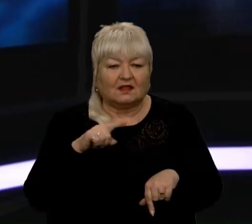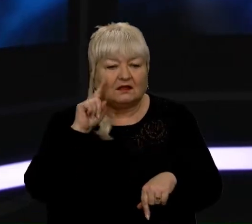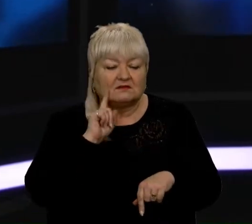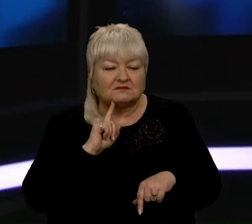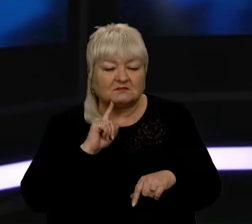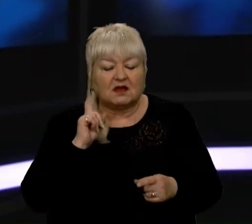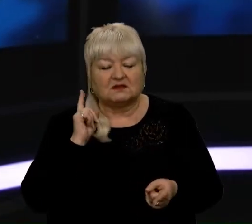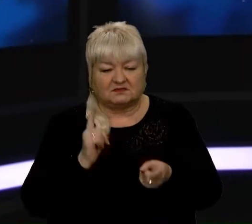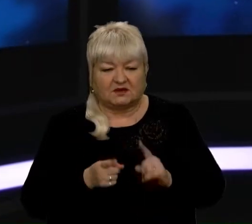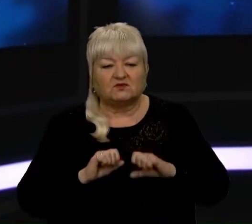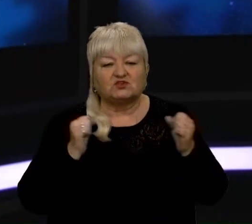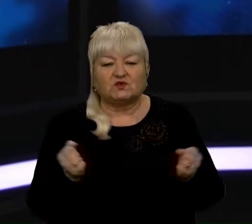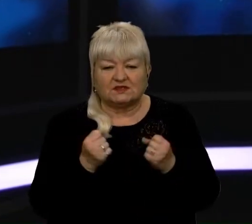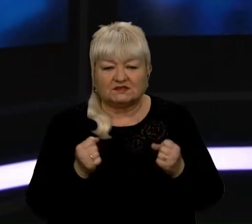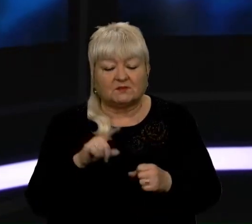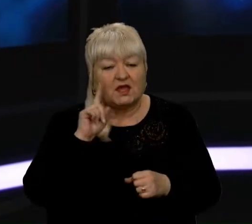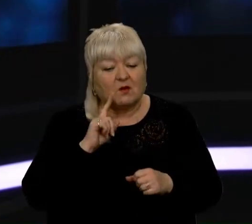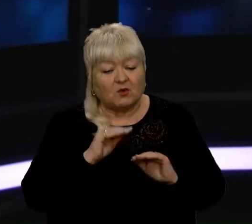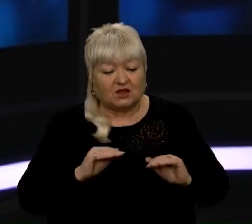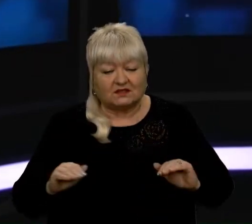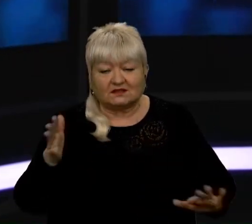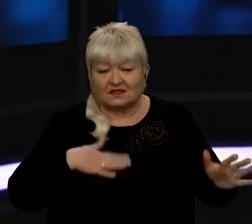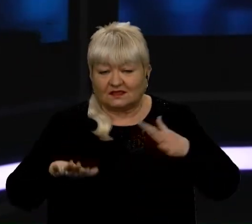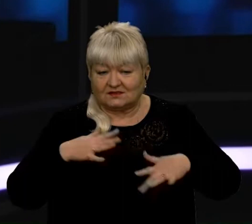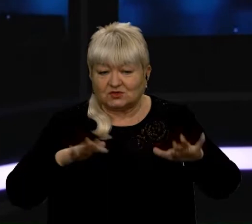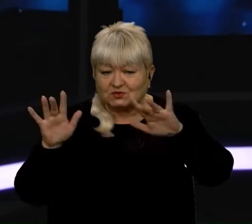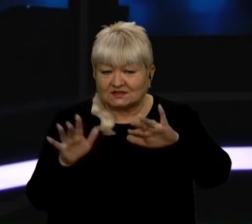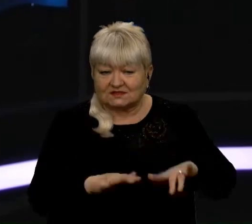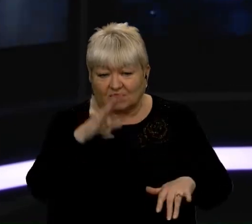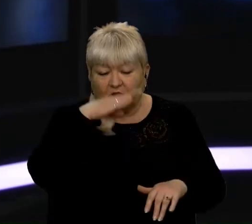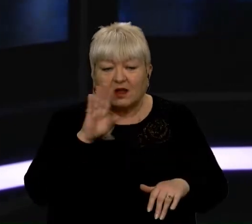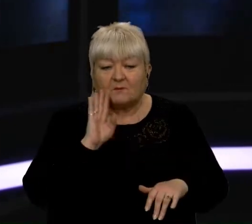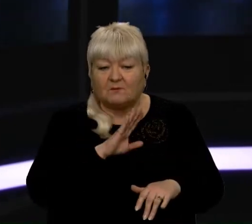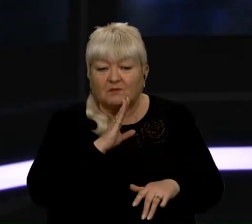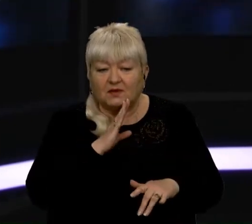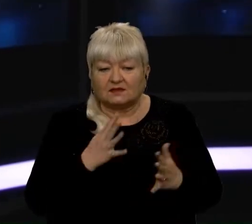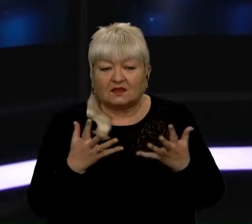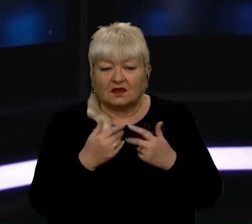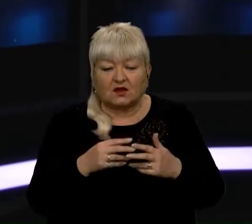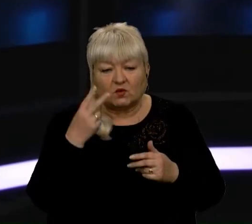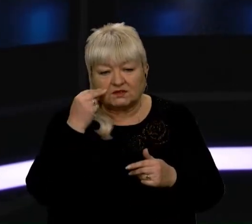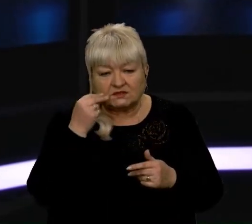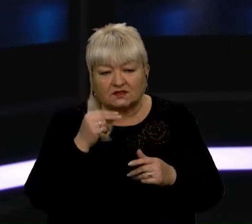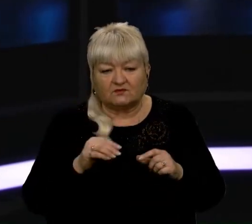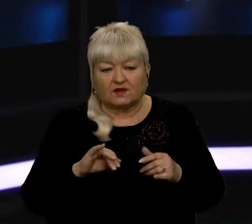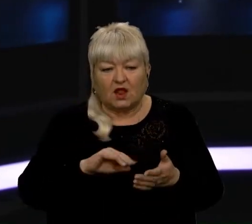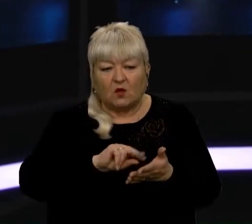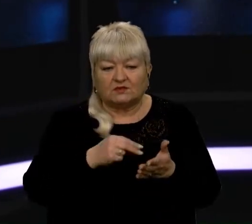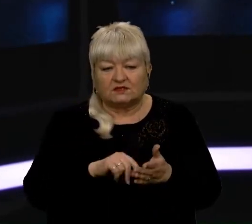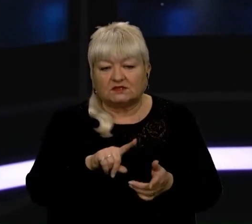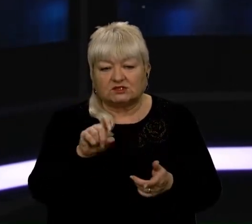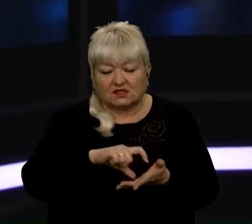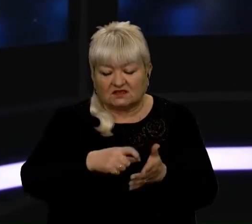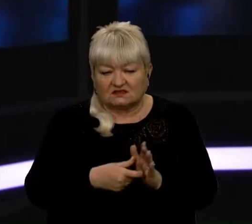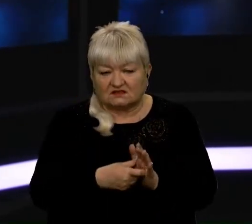справжньої зими. І поки дітла хитішаться лапатим, батьки врахують цифри у платіжках за комірне. Бо через